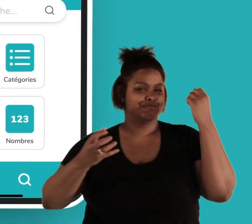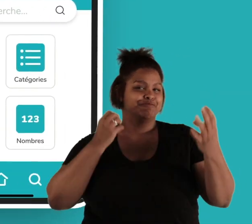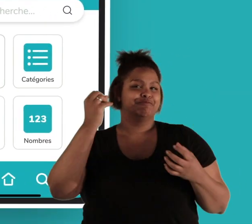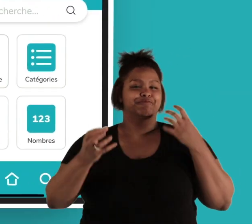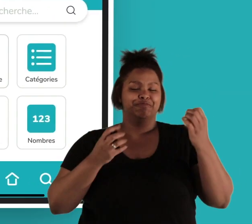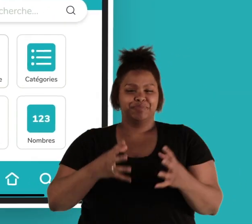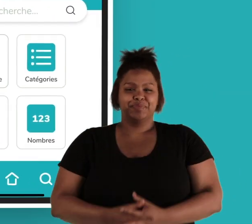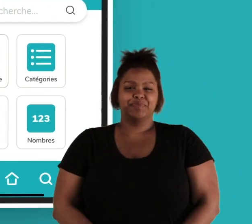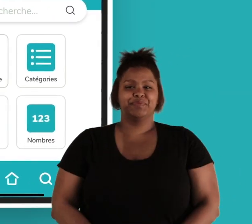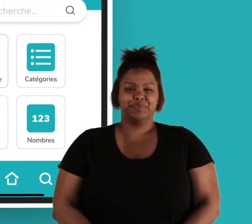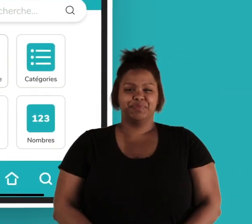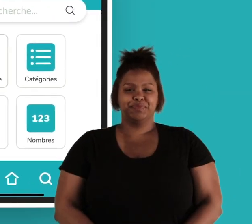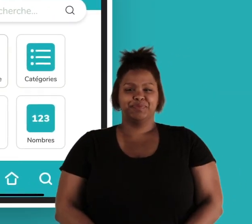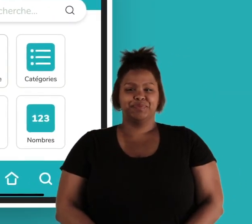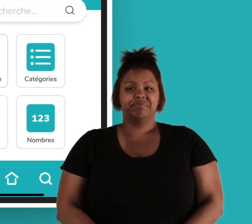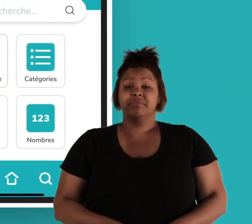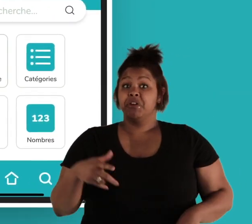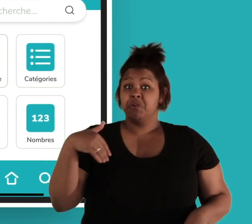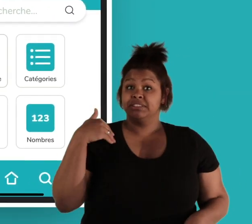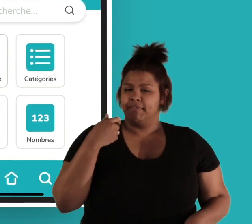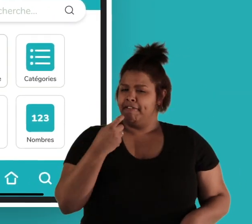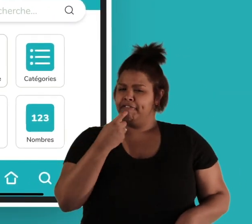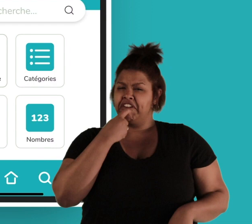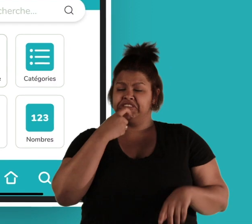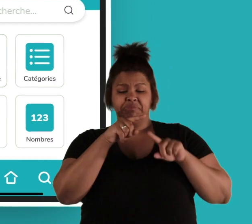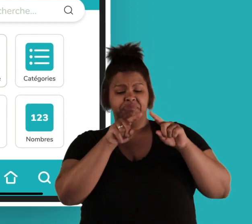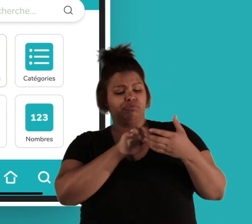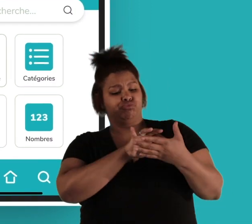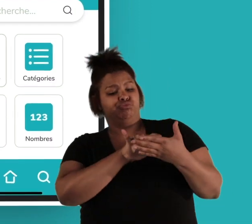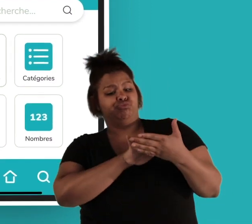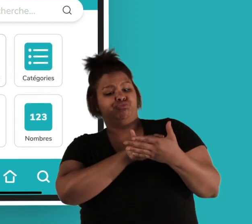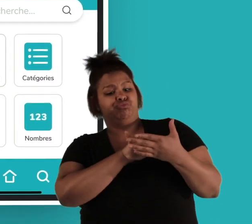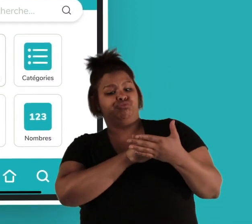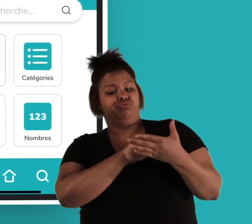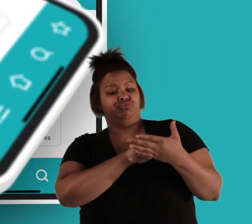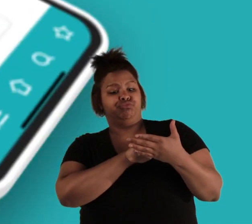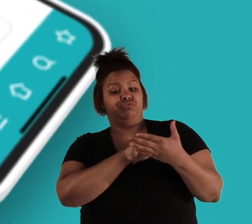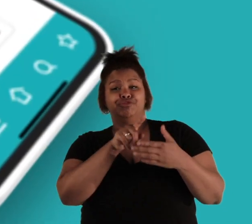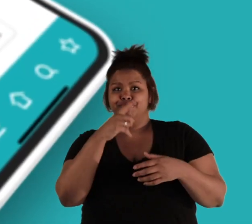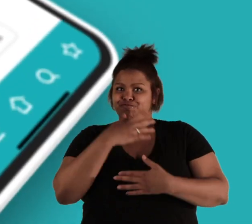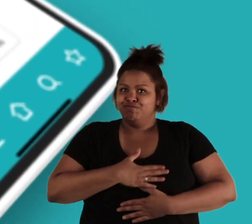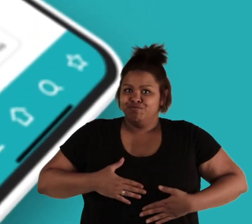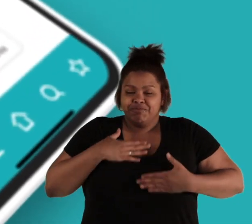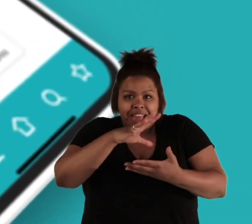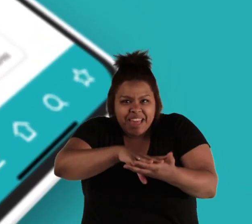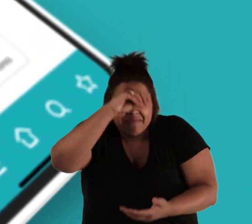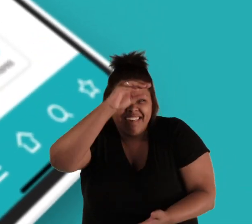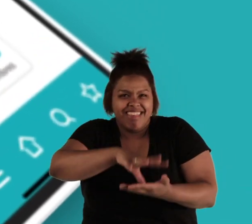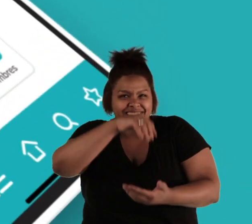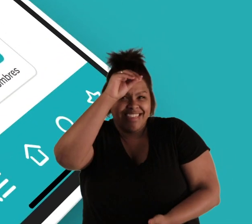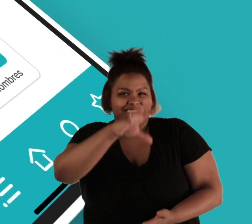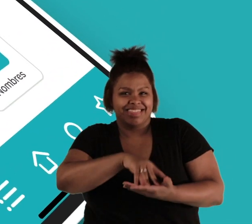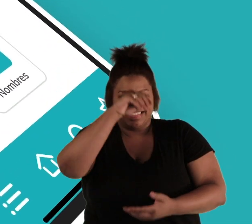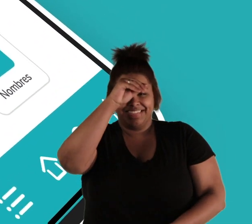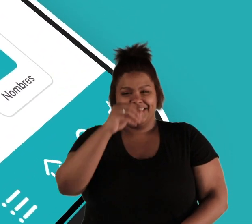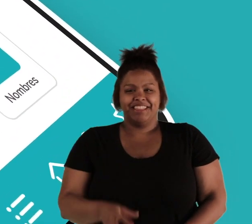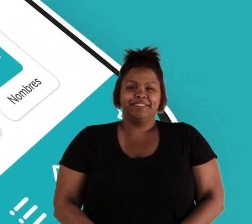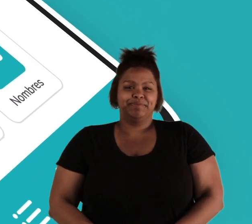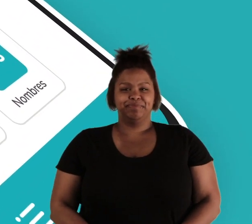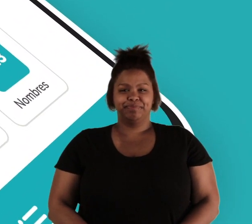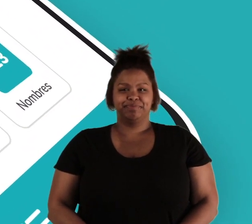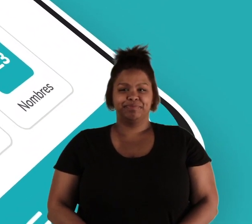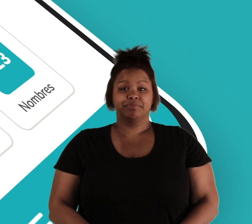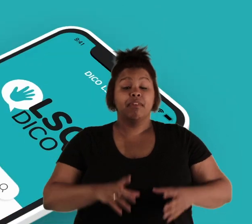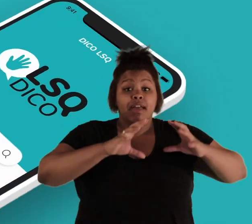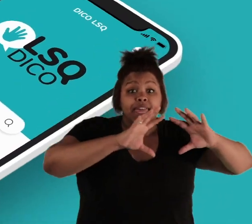naviguer? Apprendre n'aura jamais été aussi amusant. Par catégorie ou par ordre alphabétique, DICO-LSQ contient